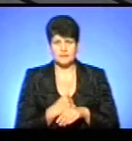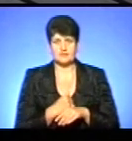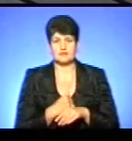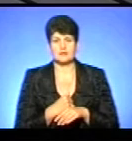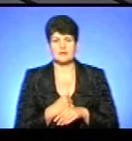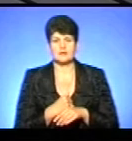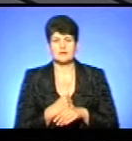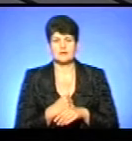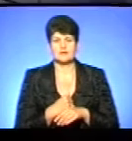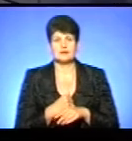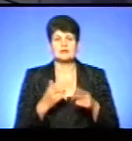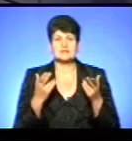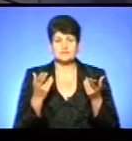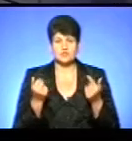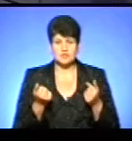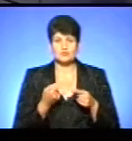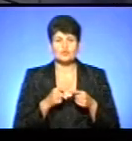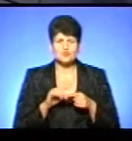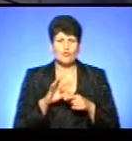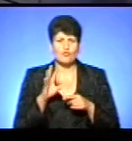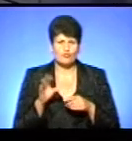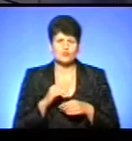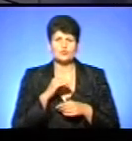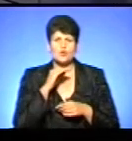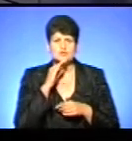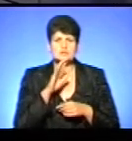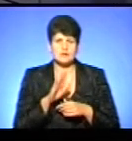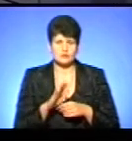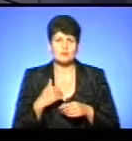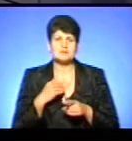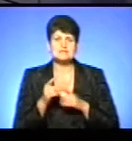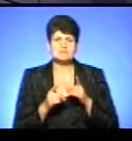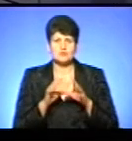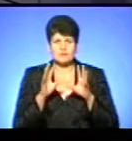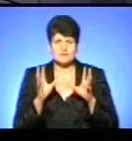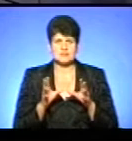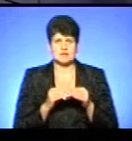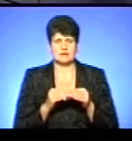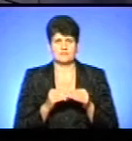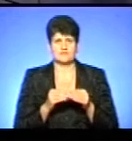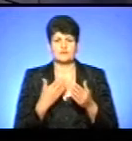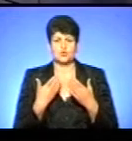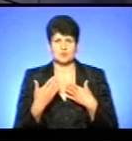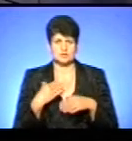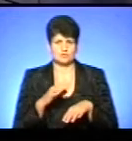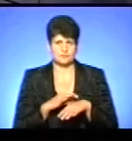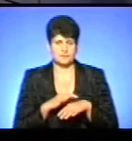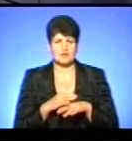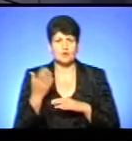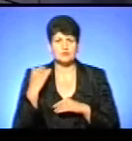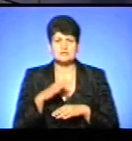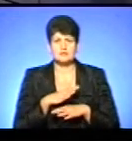амбулаторії. Звичайно, цього всього достатньо. Ми змінюємо взагалі підходи до діагнозів. Колись не було такого